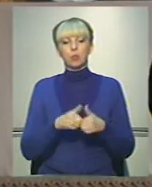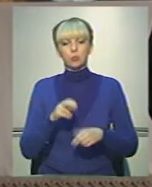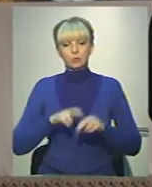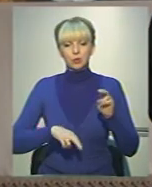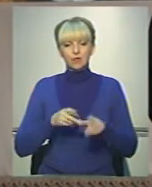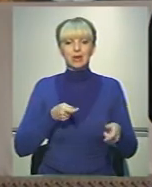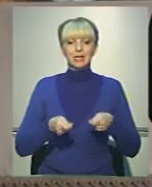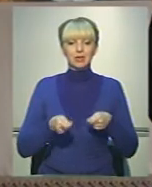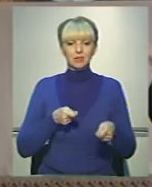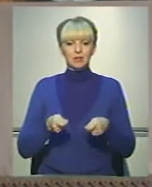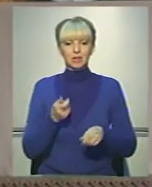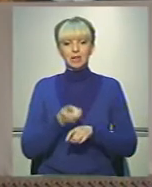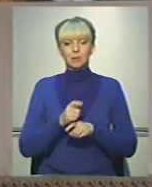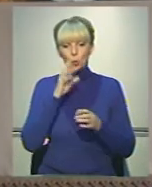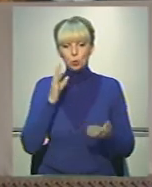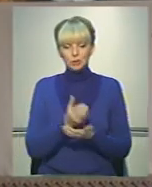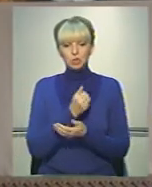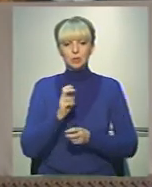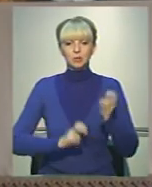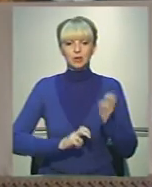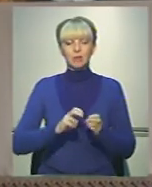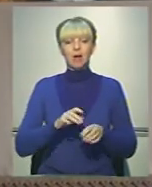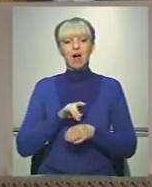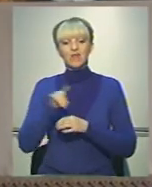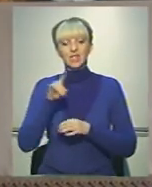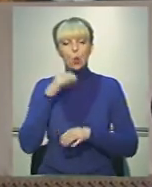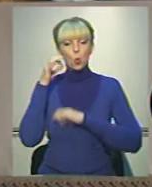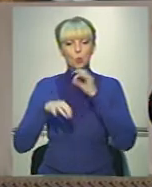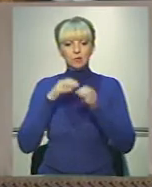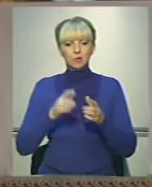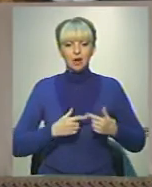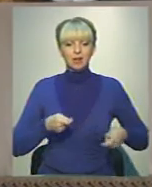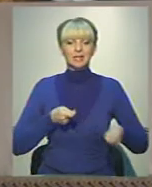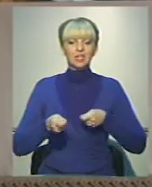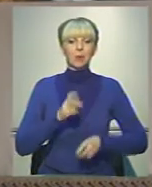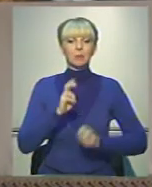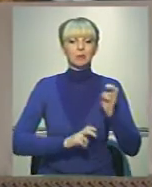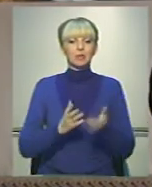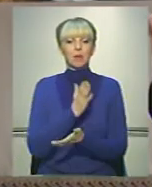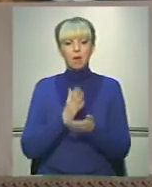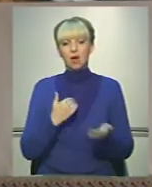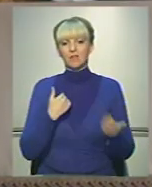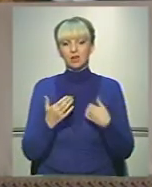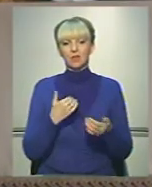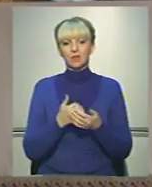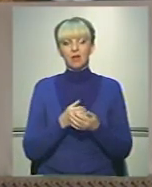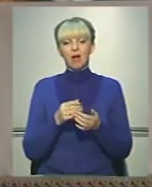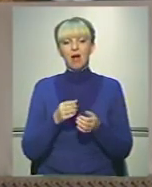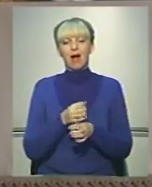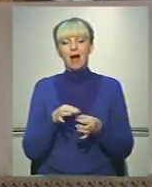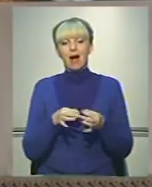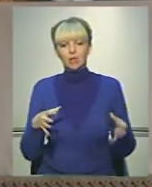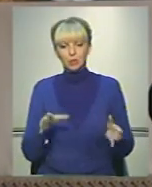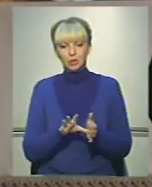керівники найбільш успішних підприємств авіаційної, космічної галузі, керівники підприємств, які мають відношення до атомної енергетики,